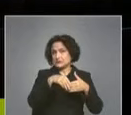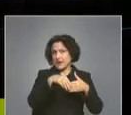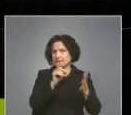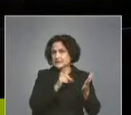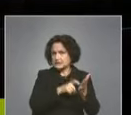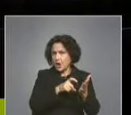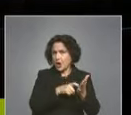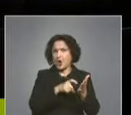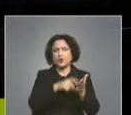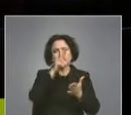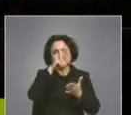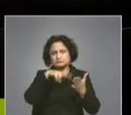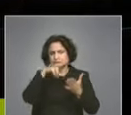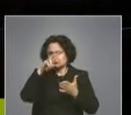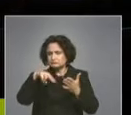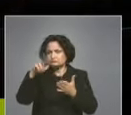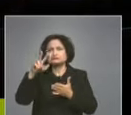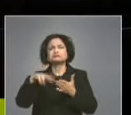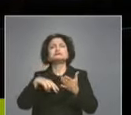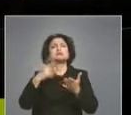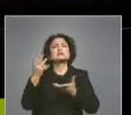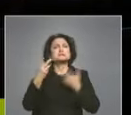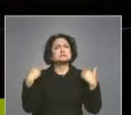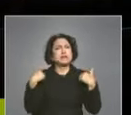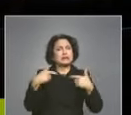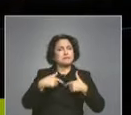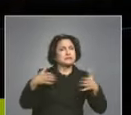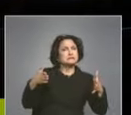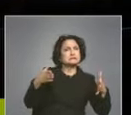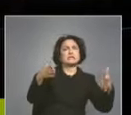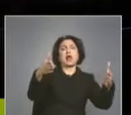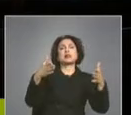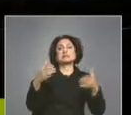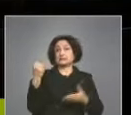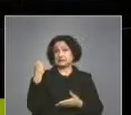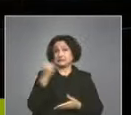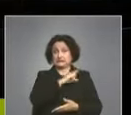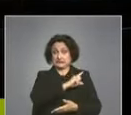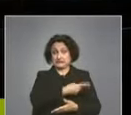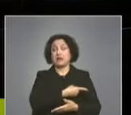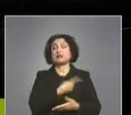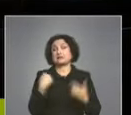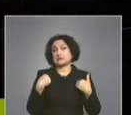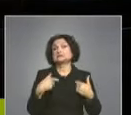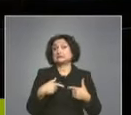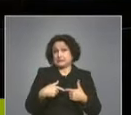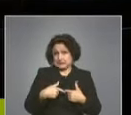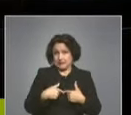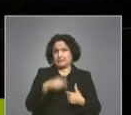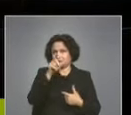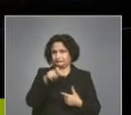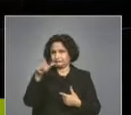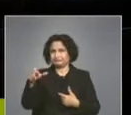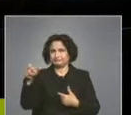правилата, с съдебната зала, с силата на съда изобщо и разбира се в най-голяма